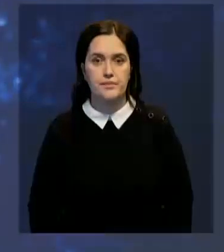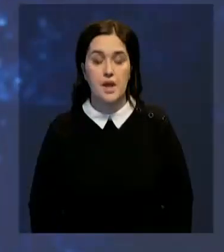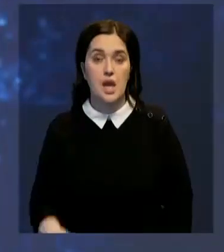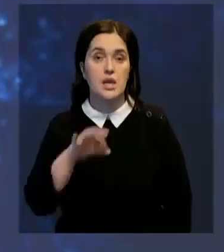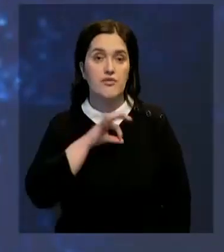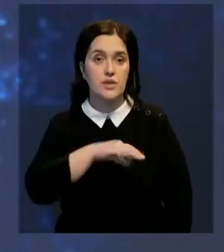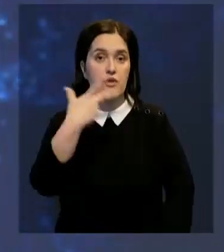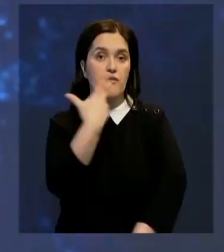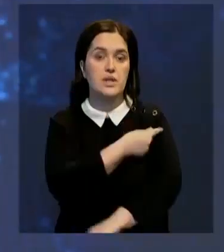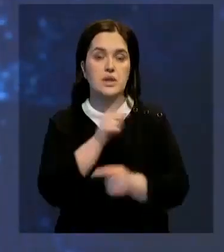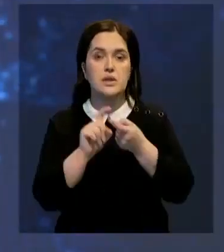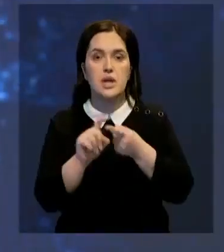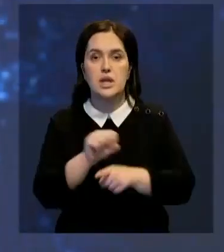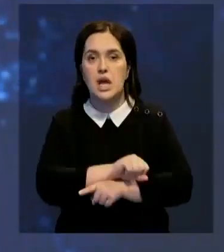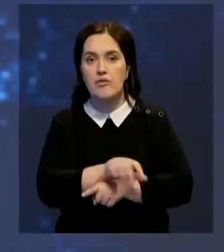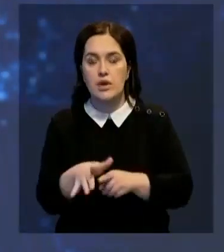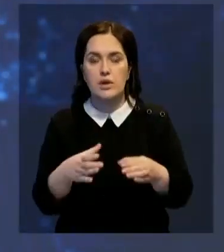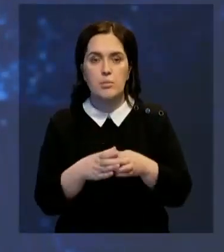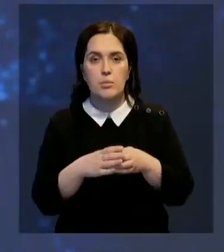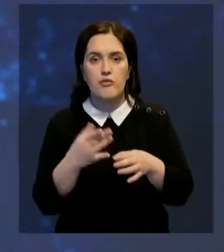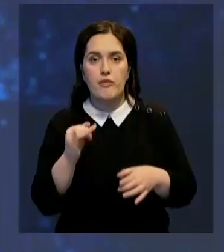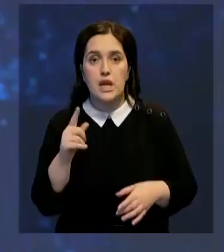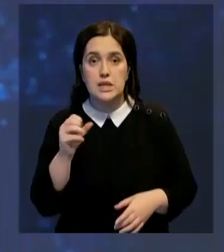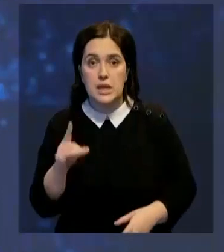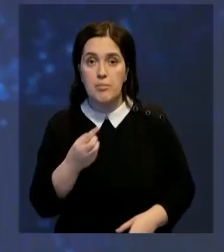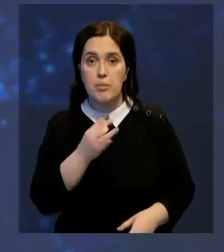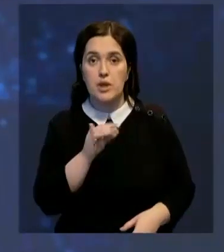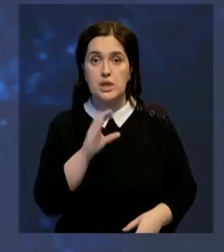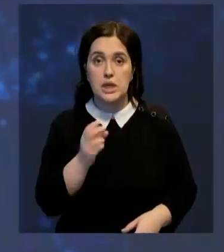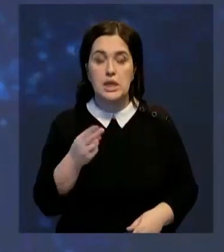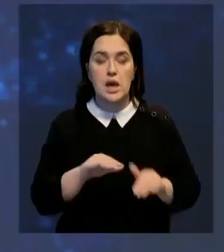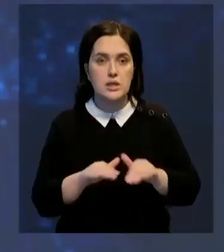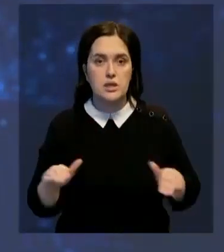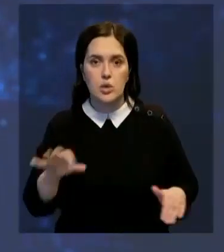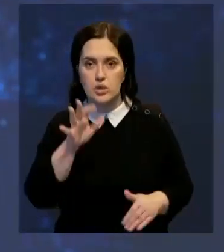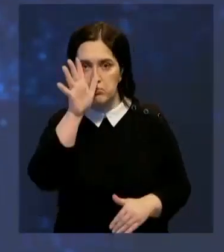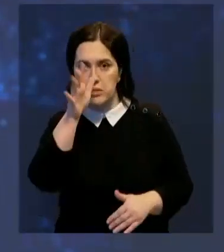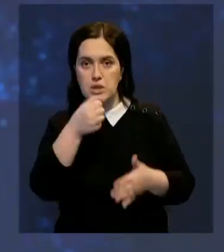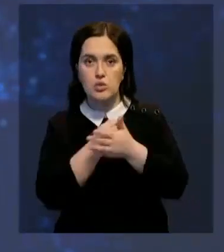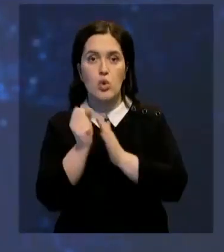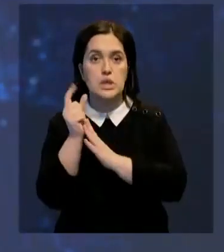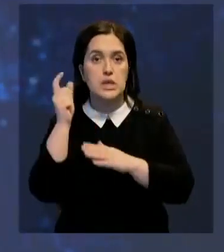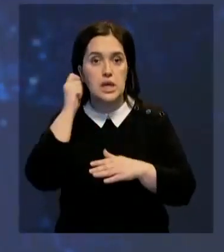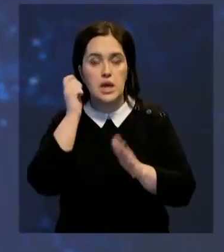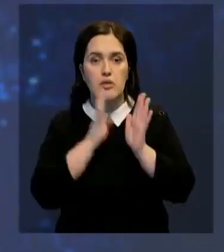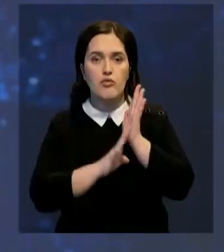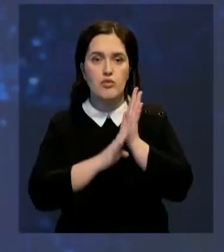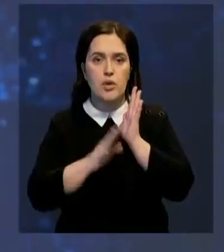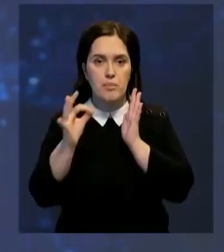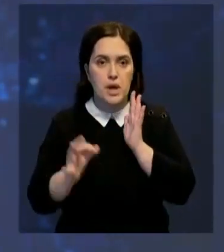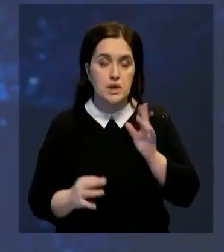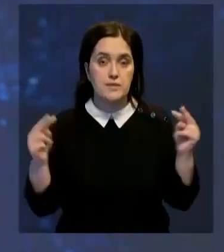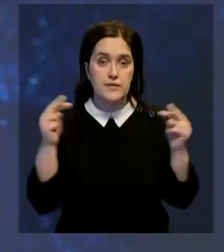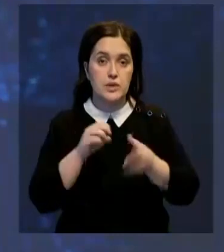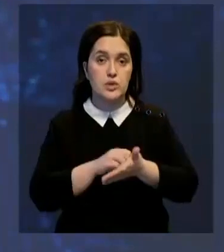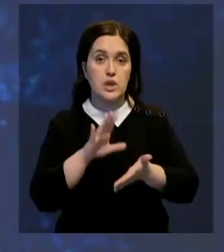Эффективность вакцины от коронавируса компании Pfizer и BioNTech для детей от 5 до 11 лет превышает 90%.